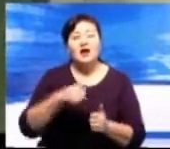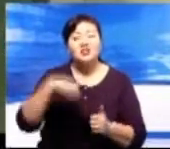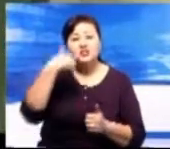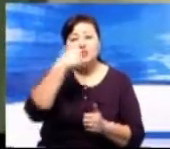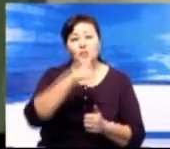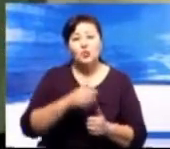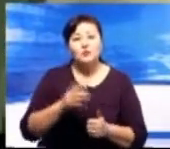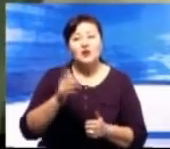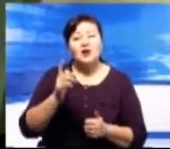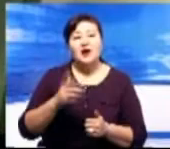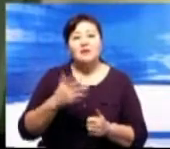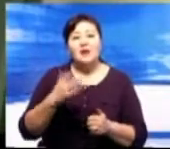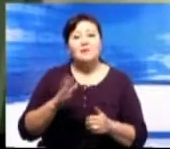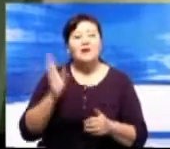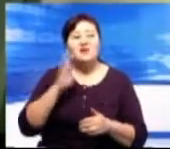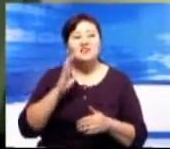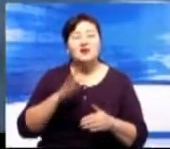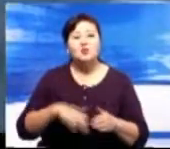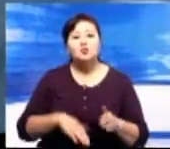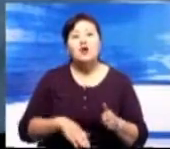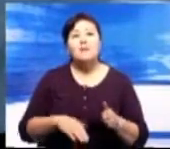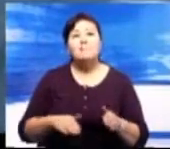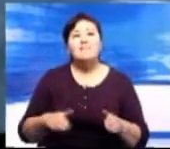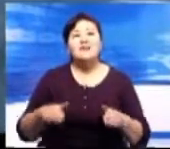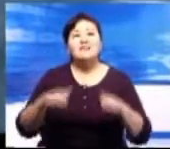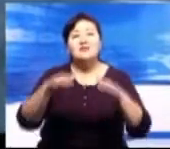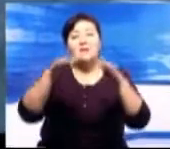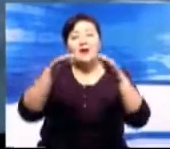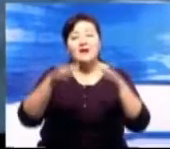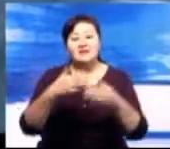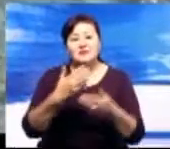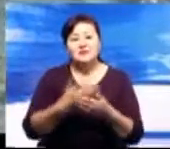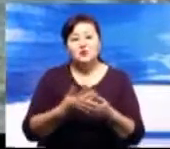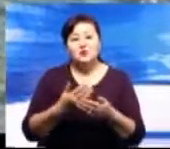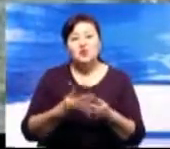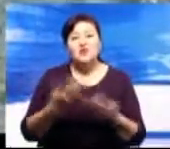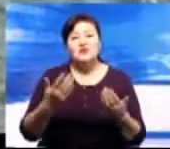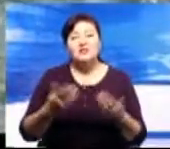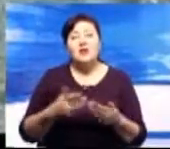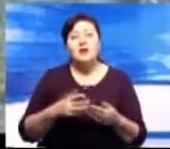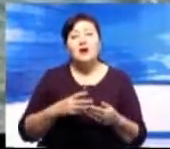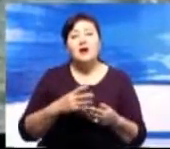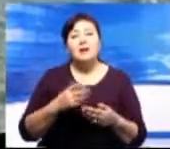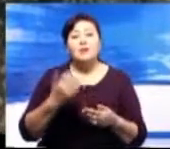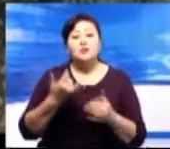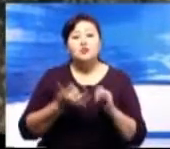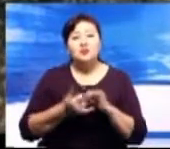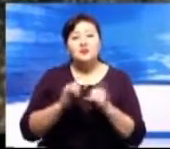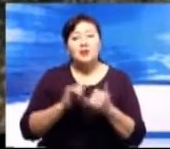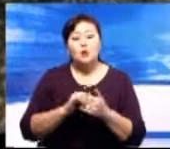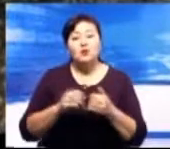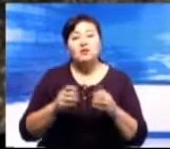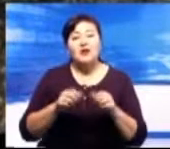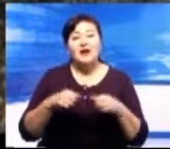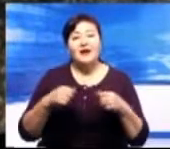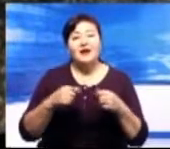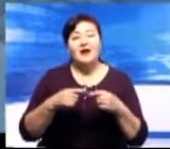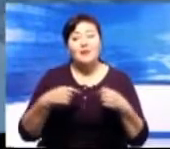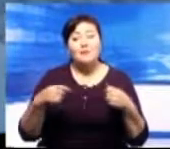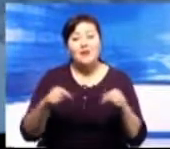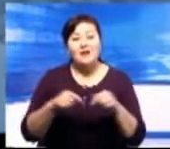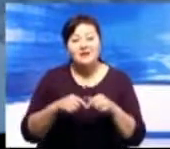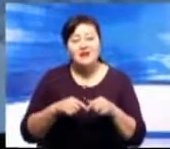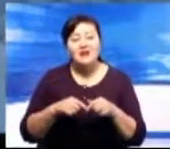родниковыми и грунтовыми водами. В этом году Усть-Каменогорская фирма проводила полное гидрогеологическое обследование. И в соответствии с заключением, в